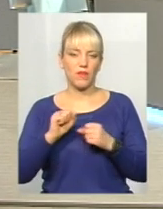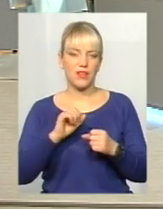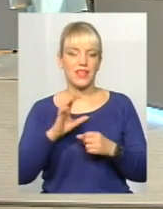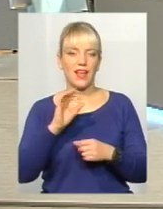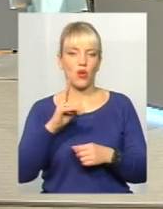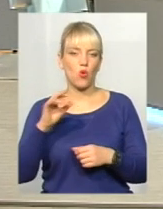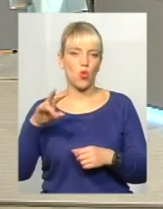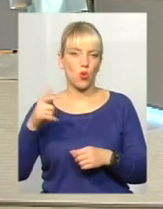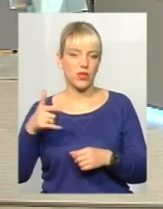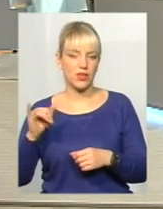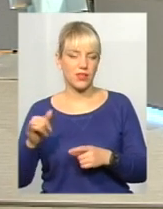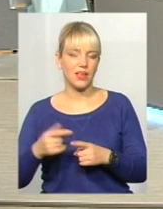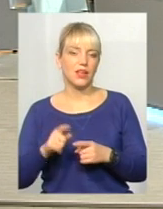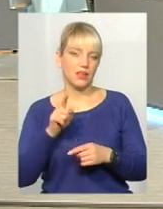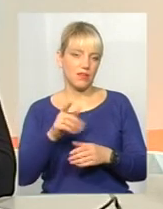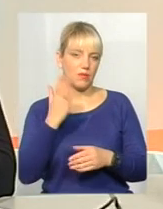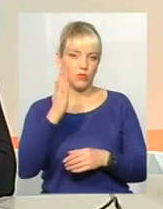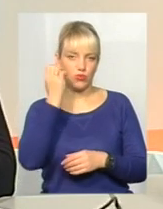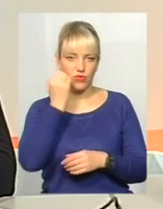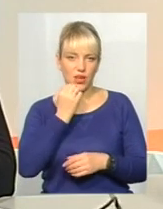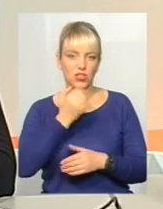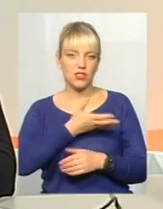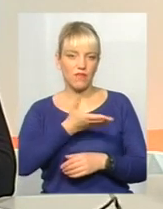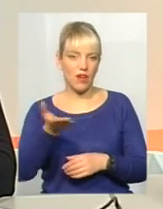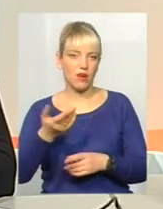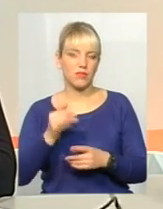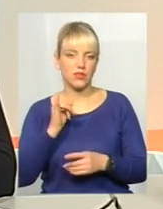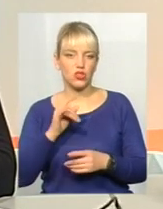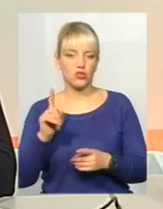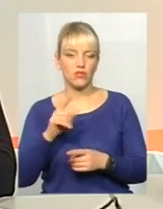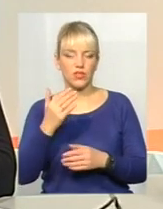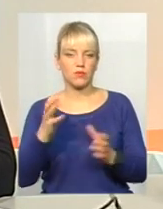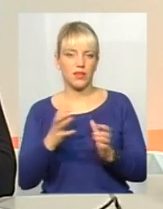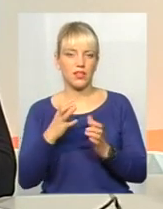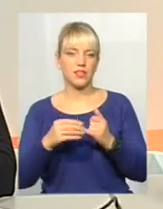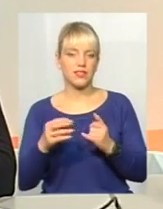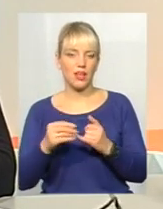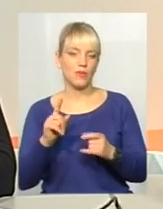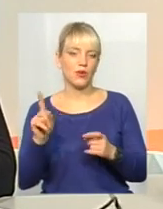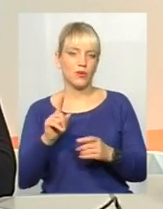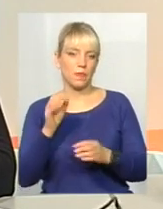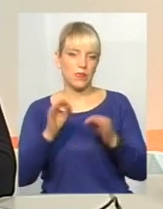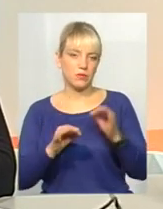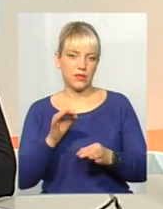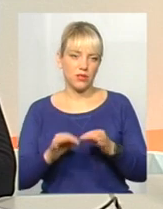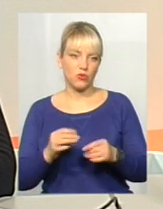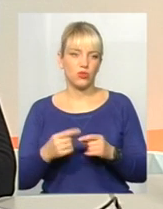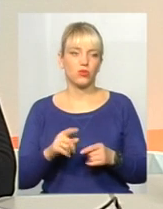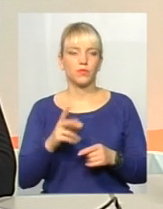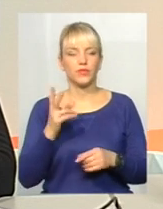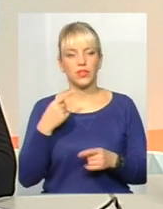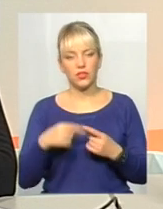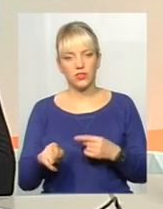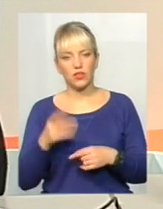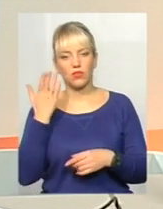збережете, принаймні, якусь частину землі, для того, щоб вона була в складу дітям здоровою і хорошою. Інше,